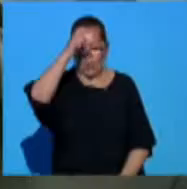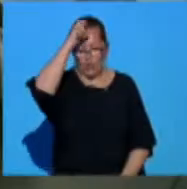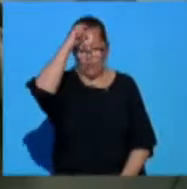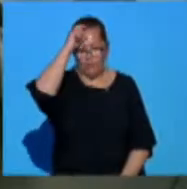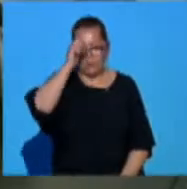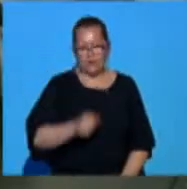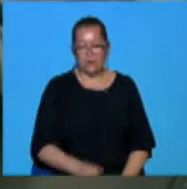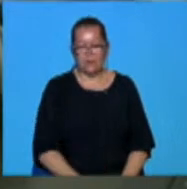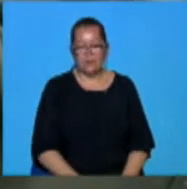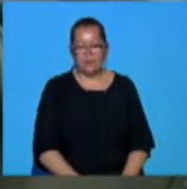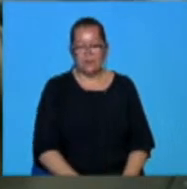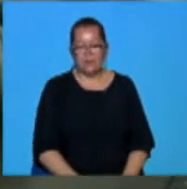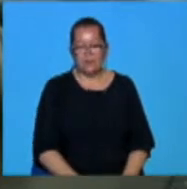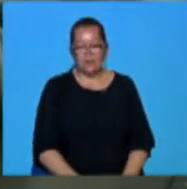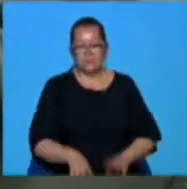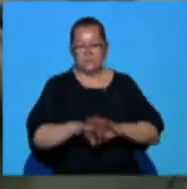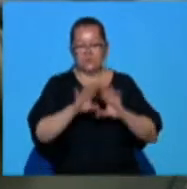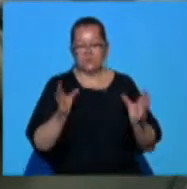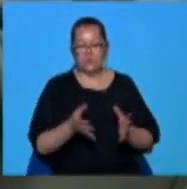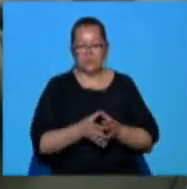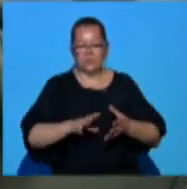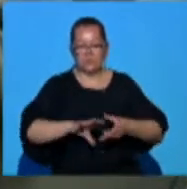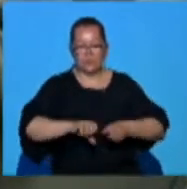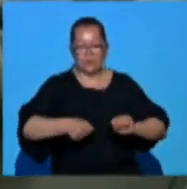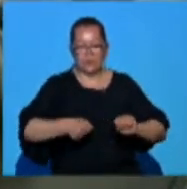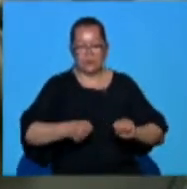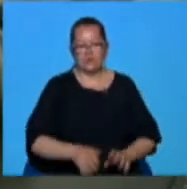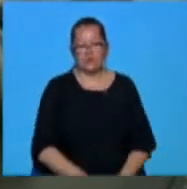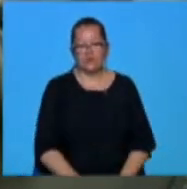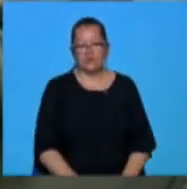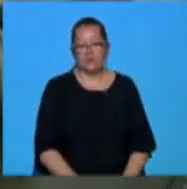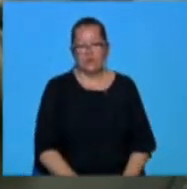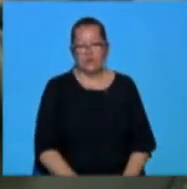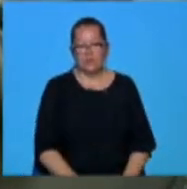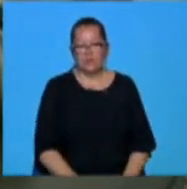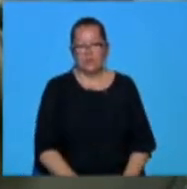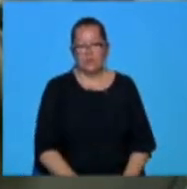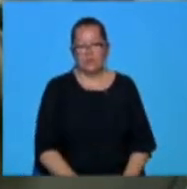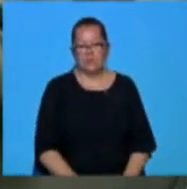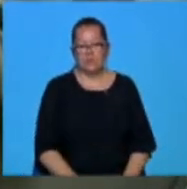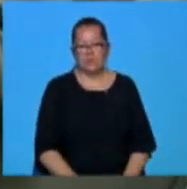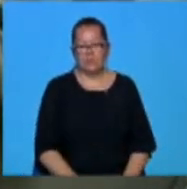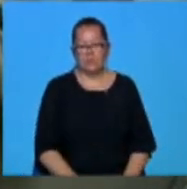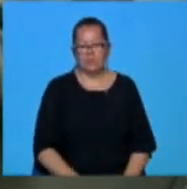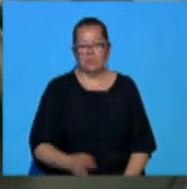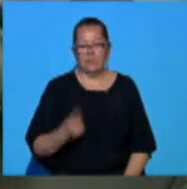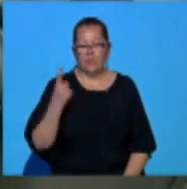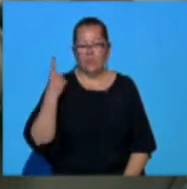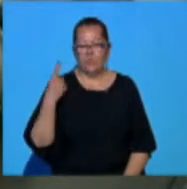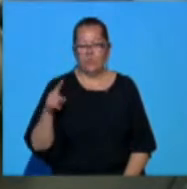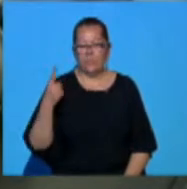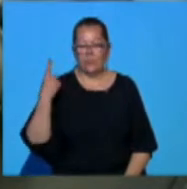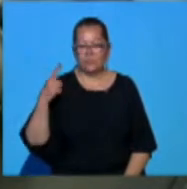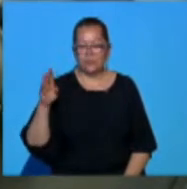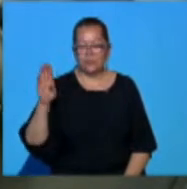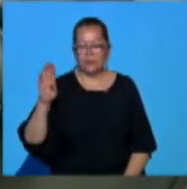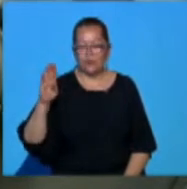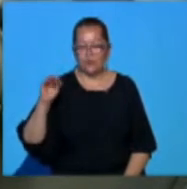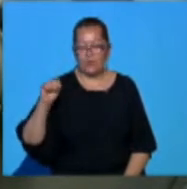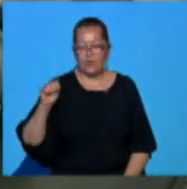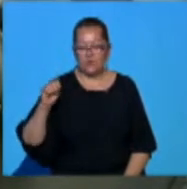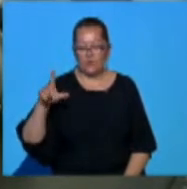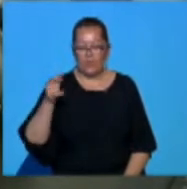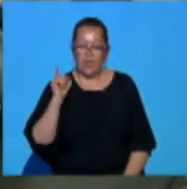Guvern. Folia distrusă de pe suprafața de solar a fost în valoare de 1.194.000